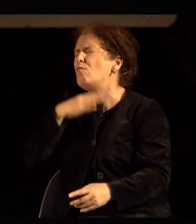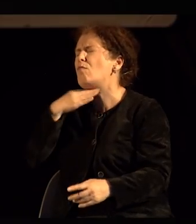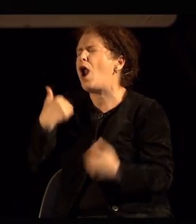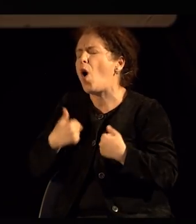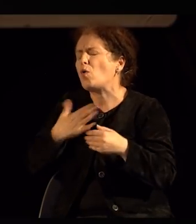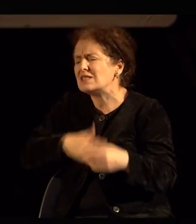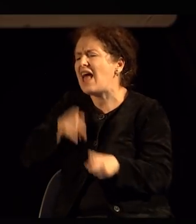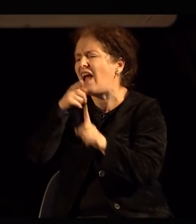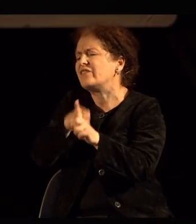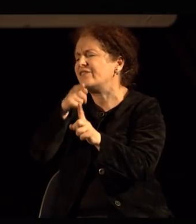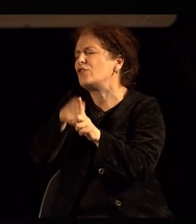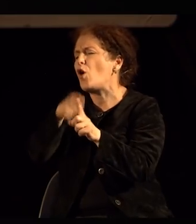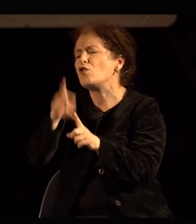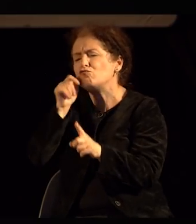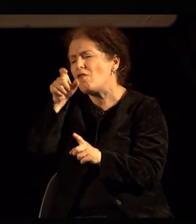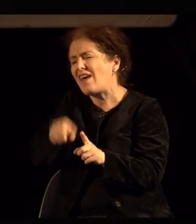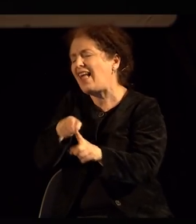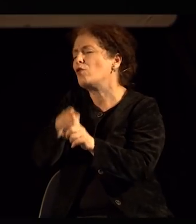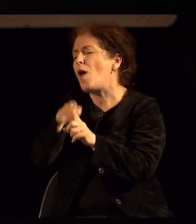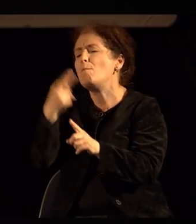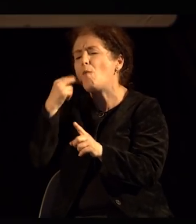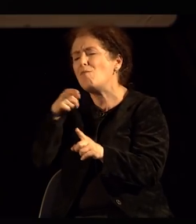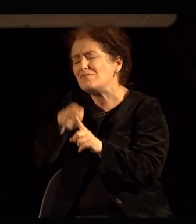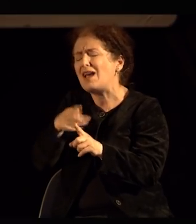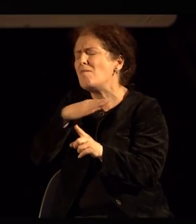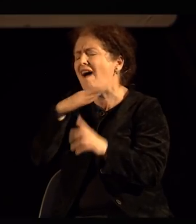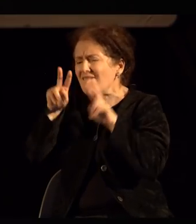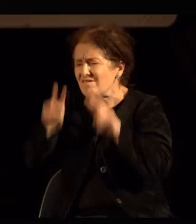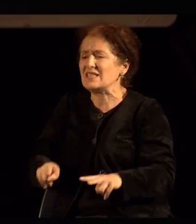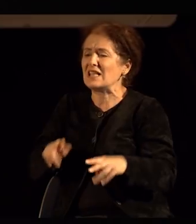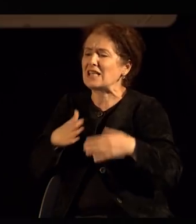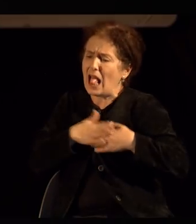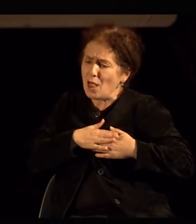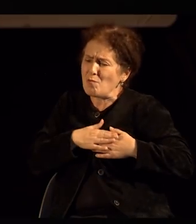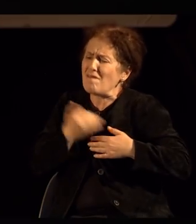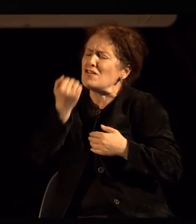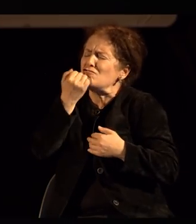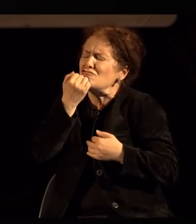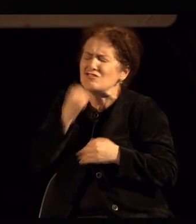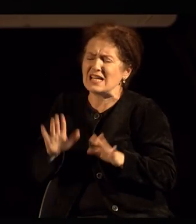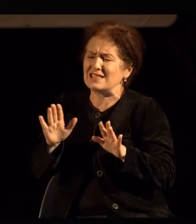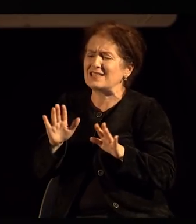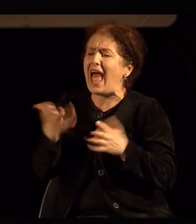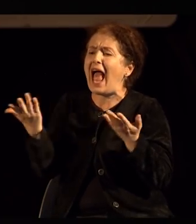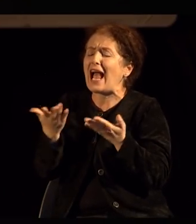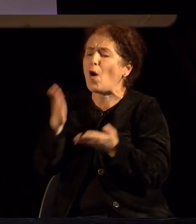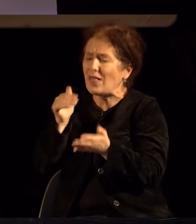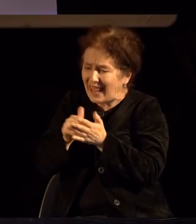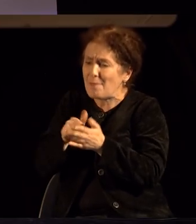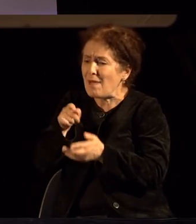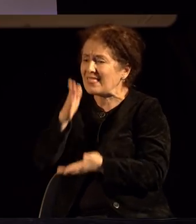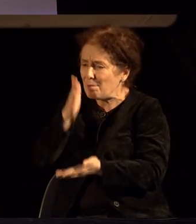стандарди, да кажем, беше вистинска любов во она чистата форма, како што е промислено